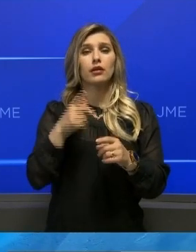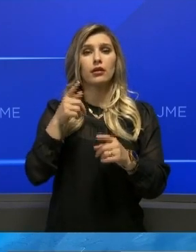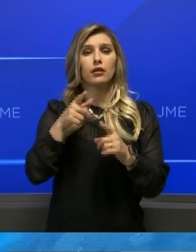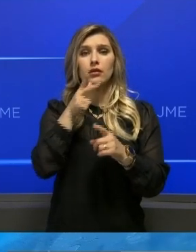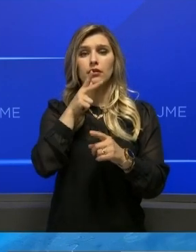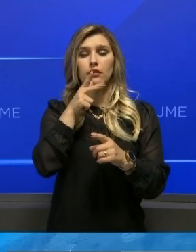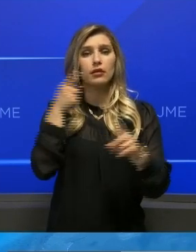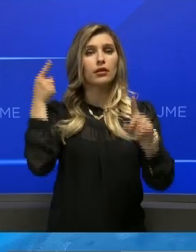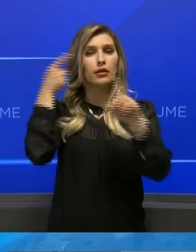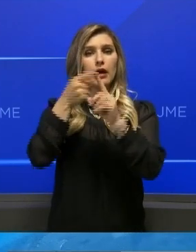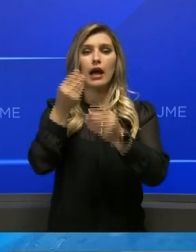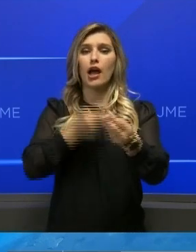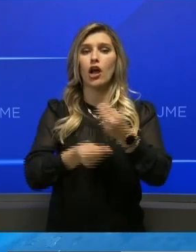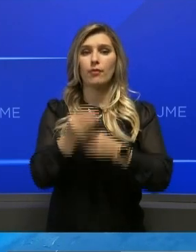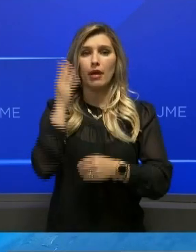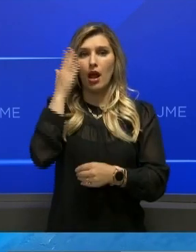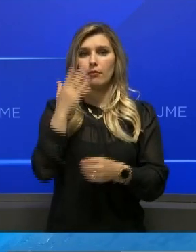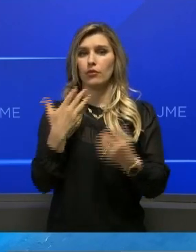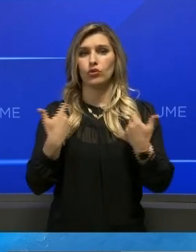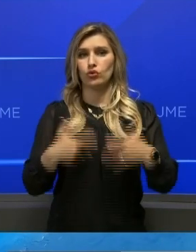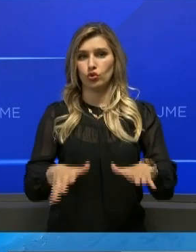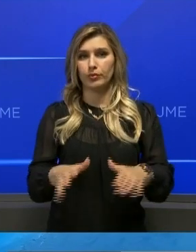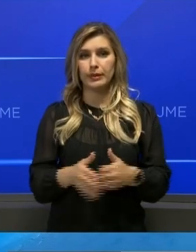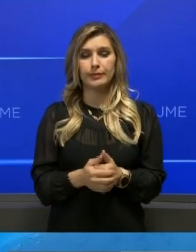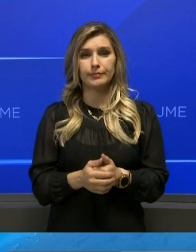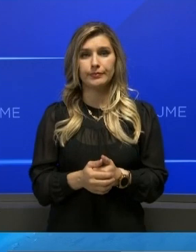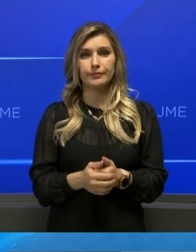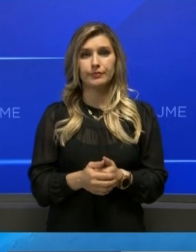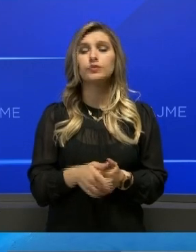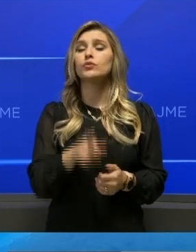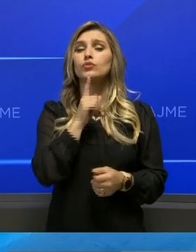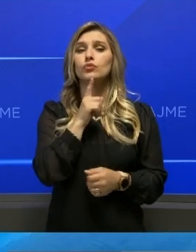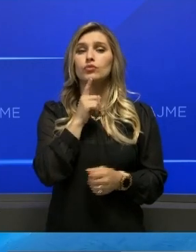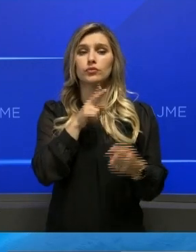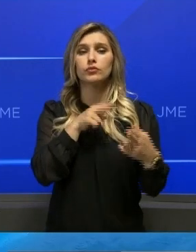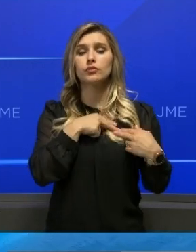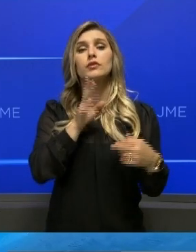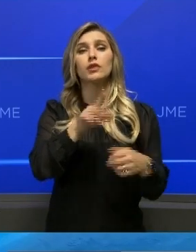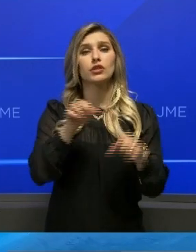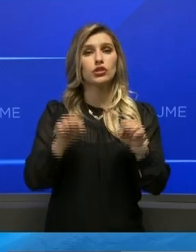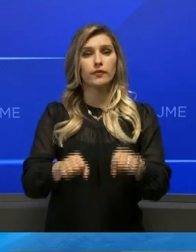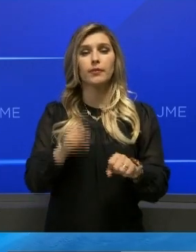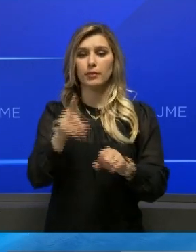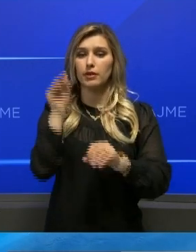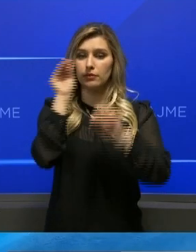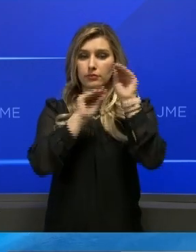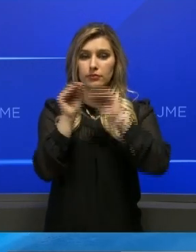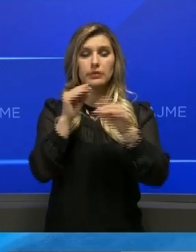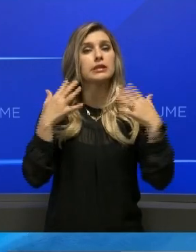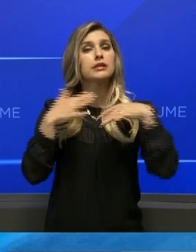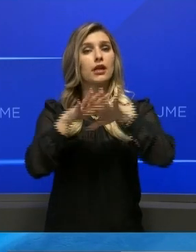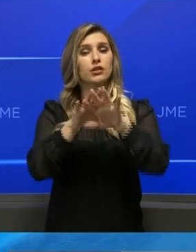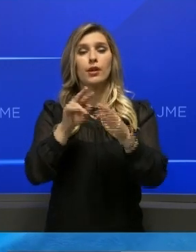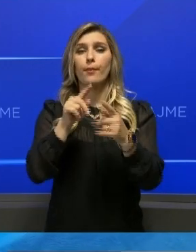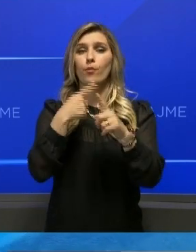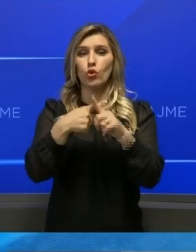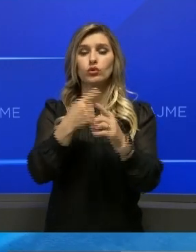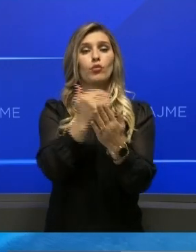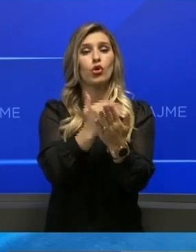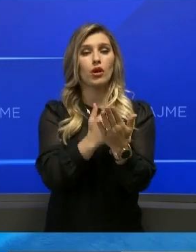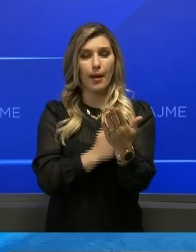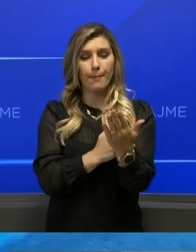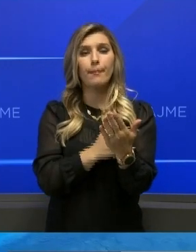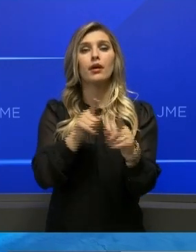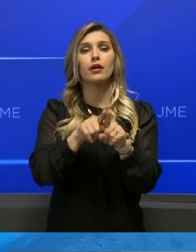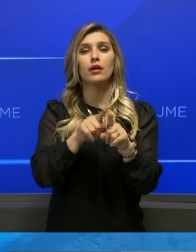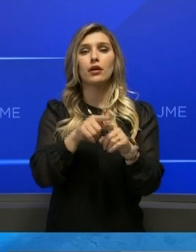ekonomike në të almen. Êshtë përgjësi e qeveris që të hartoj strategji dhe programe për kompenzimin e